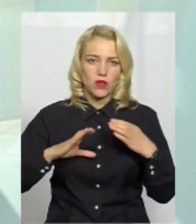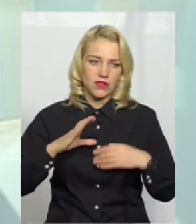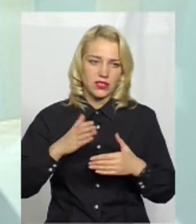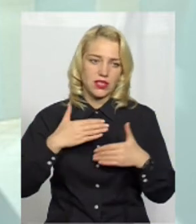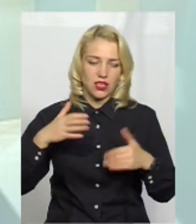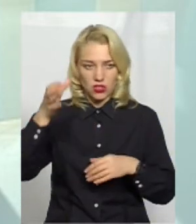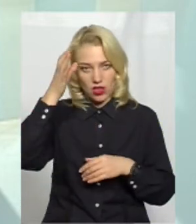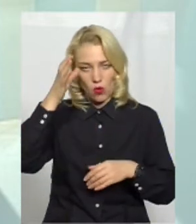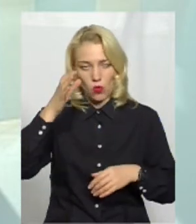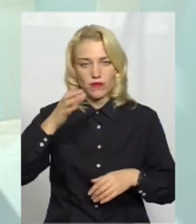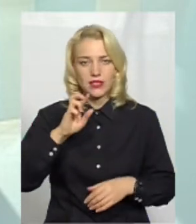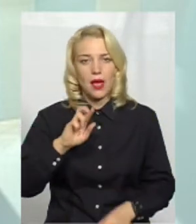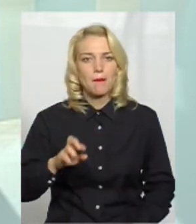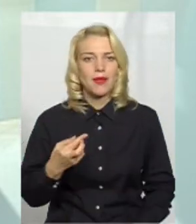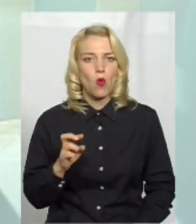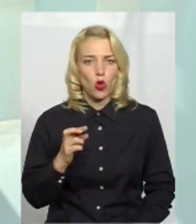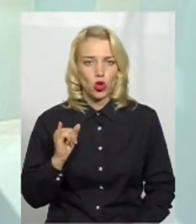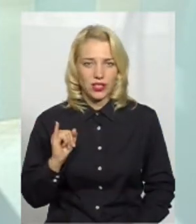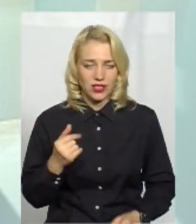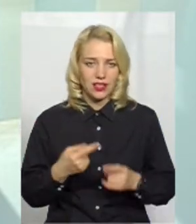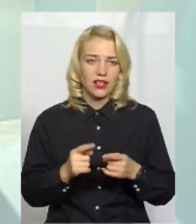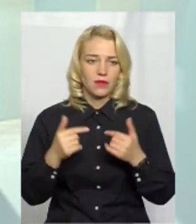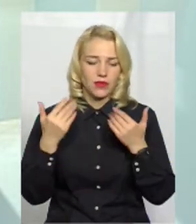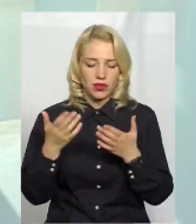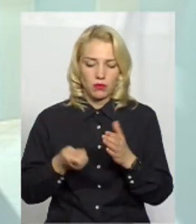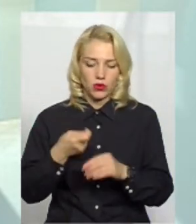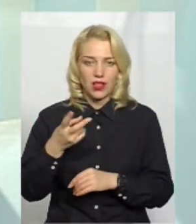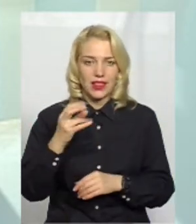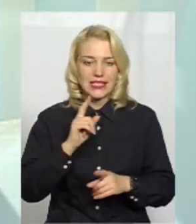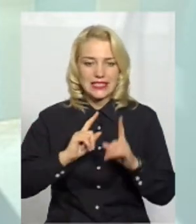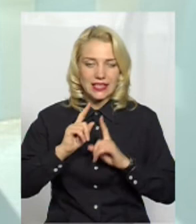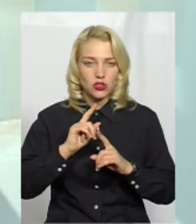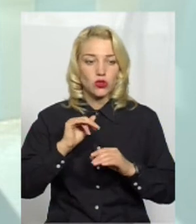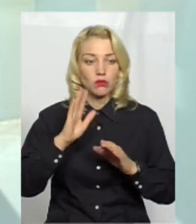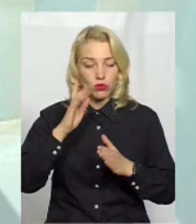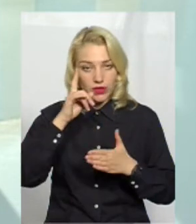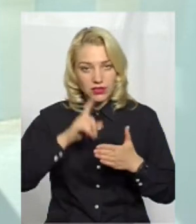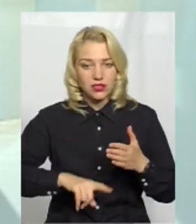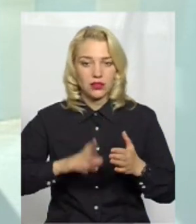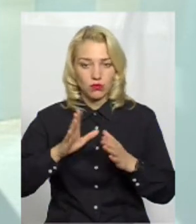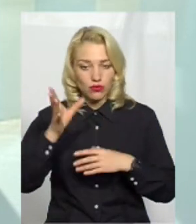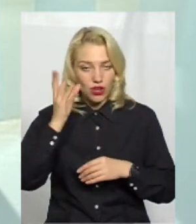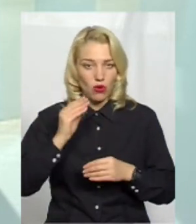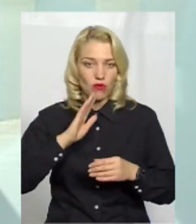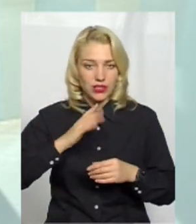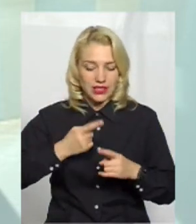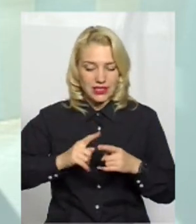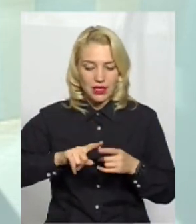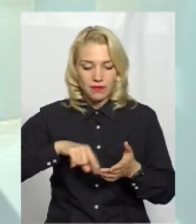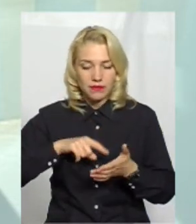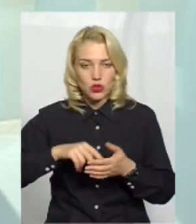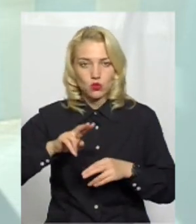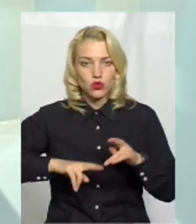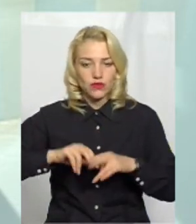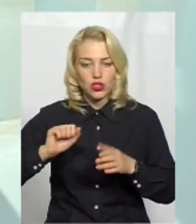науковці, біологи. І зараз буде подана на сесію, і надіємося, що будуть враховувати цей містобудівний